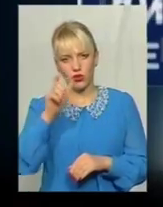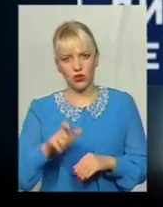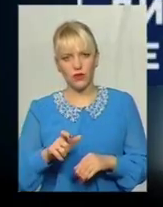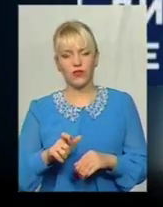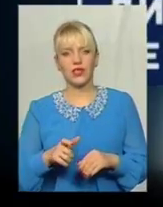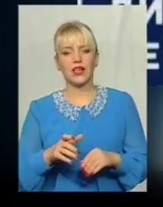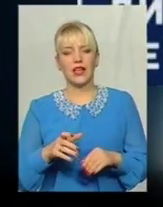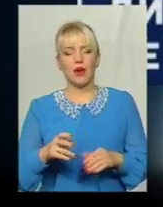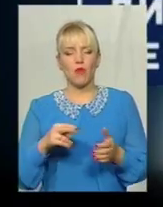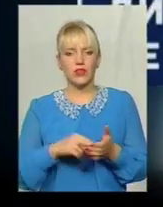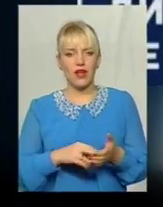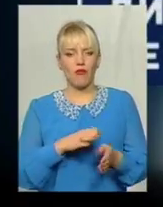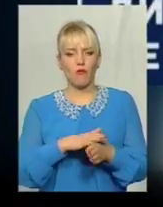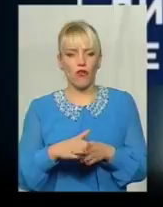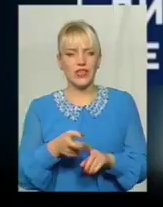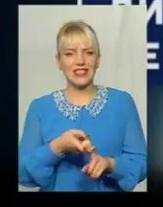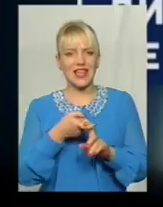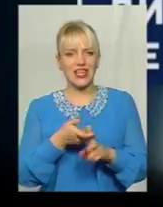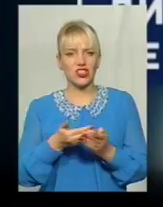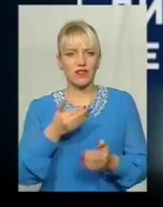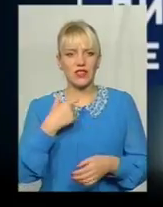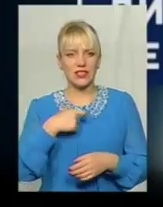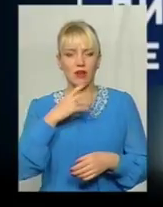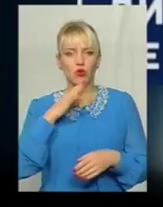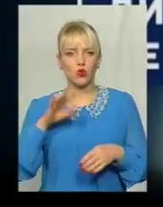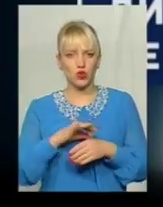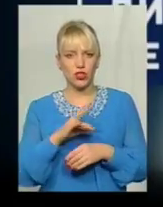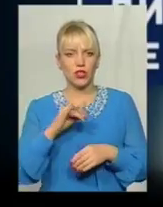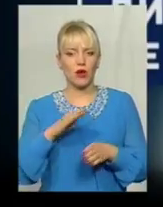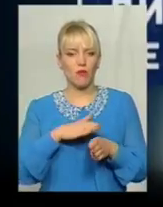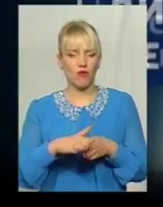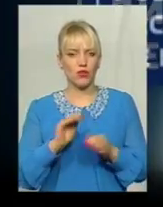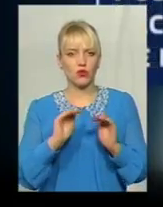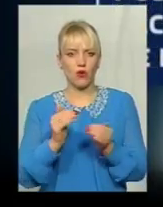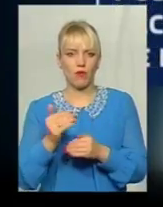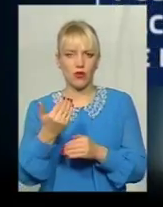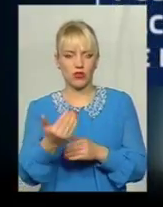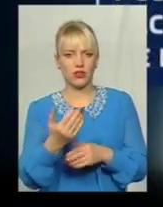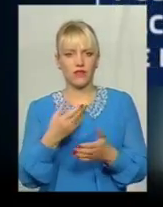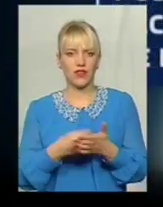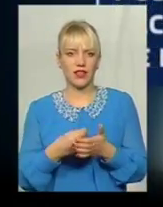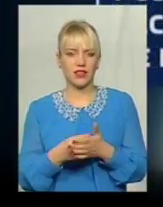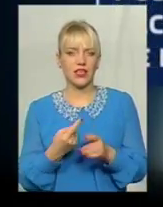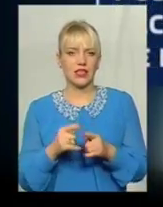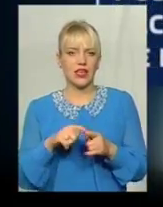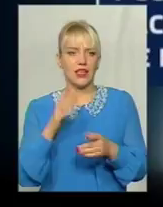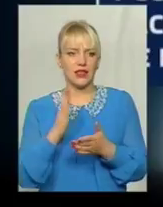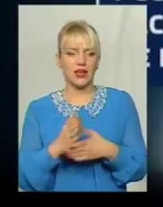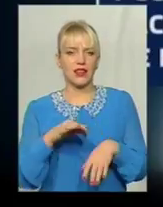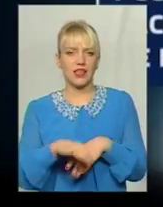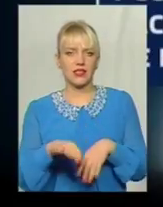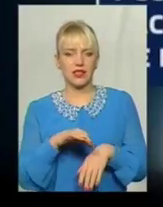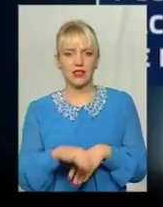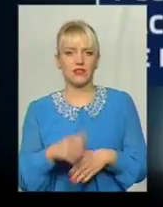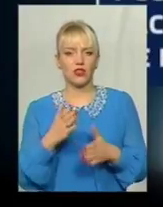в залежність від себе свою дружину І при цьому повністю обмежує її в фінансах, це вже є насильство Тобто, якщо